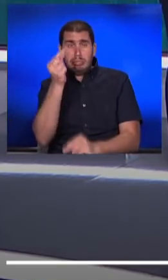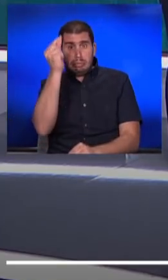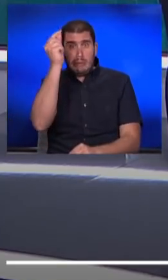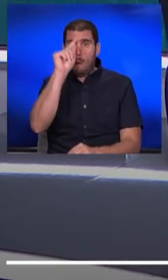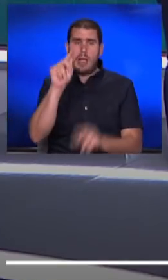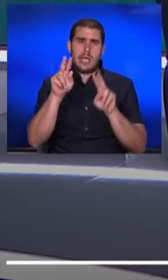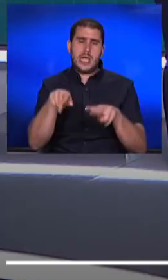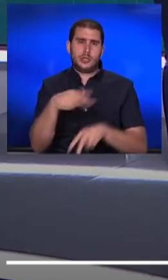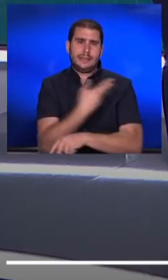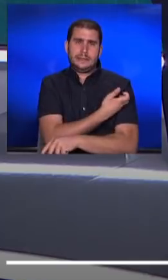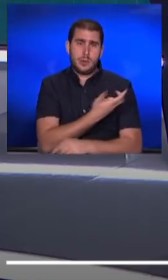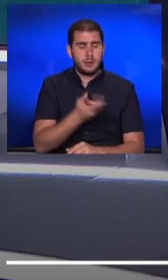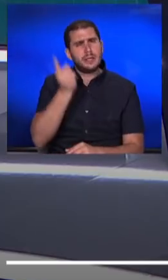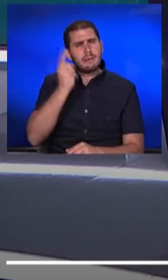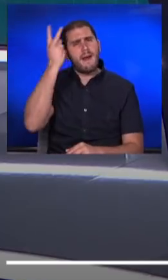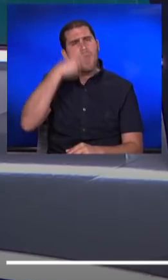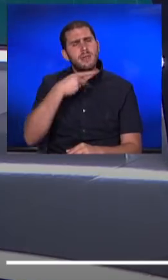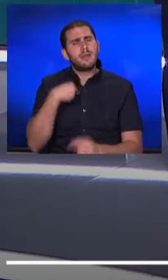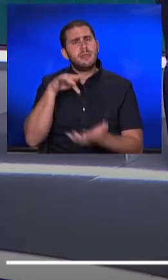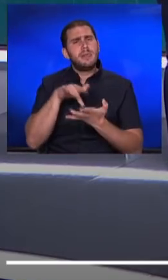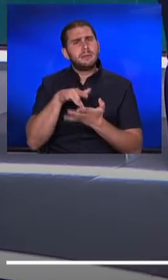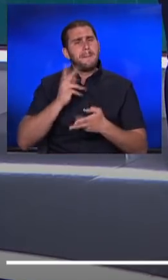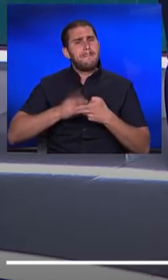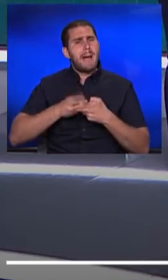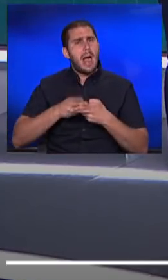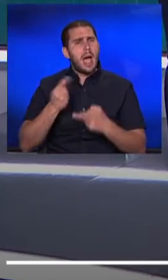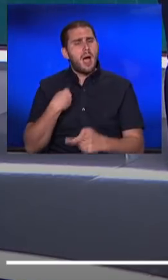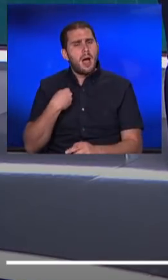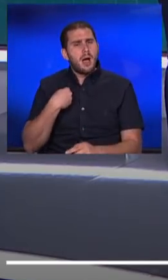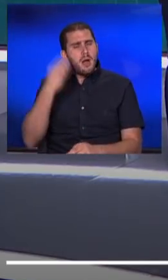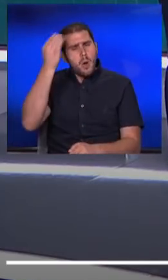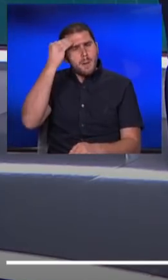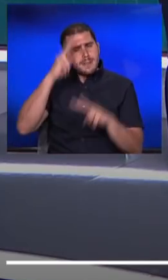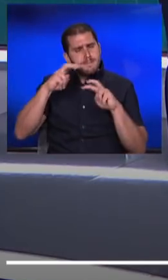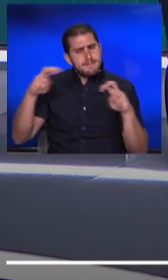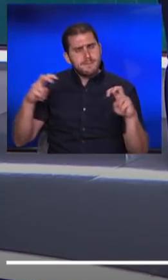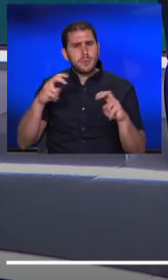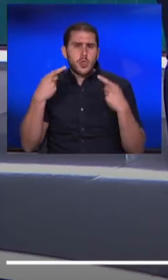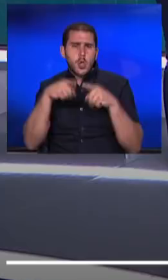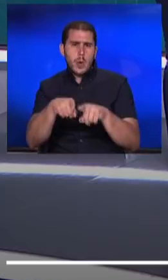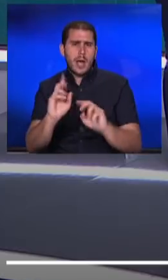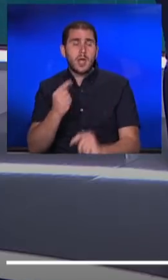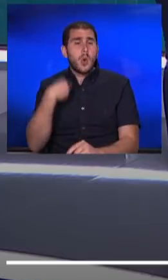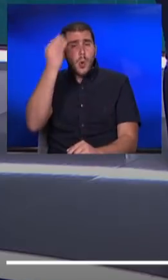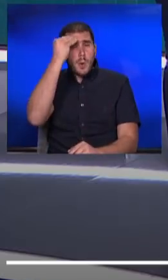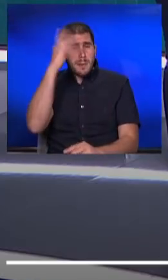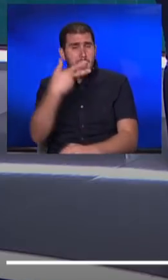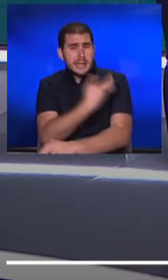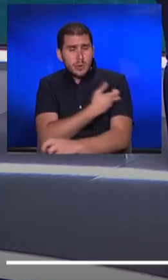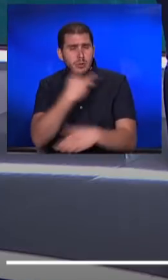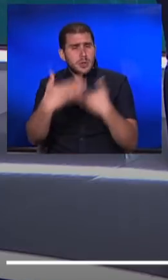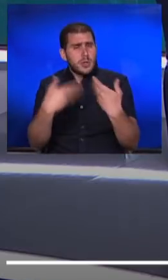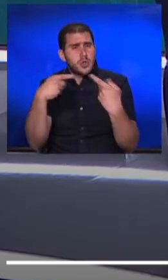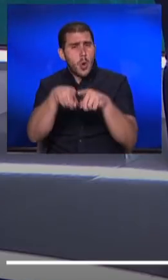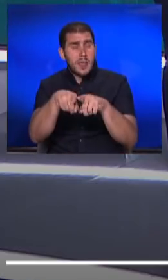בחיסון. צריך להבין שאנחנו נמצאים פה במחלה שאנחנו לומדים עליה תוך כדי תנועה, אנחנו לומדים על החיסון תוך כדי תנועה,